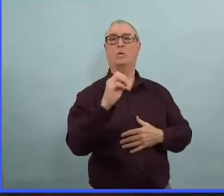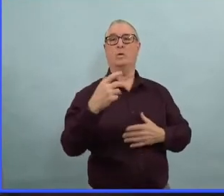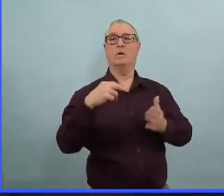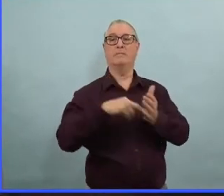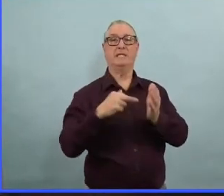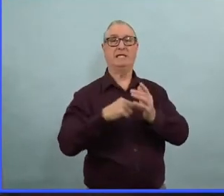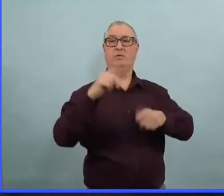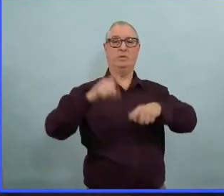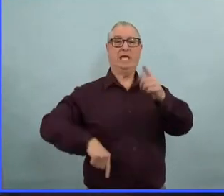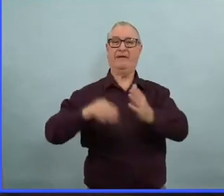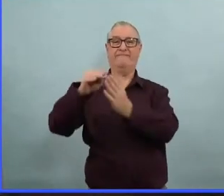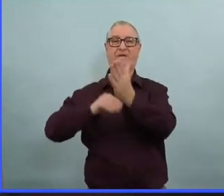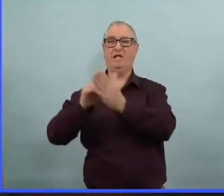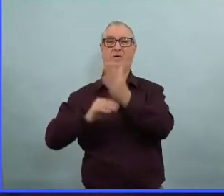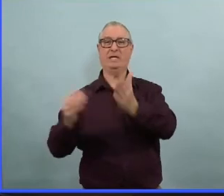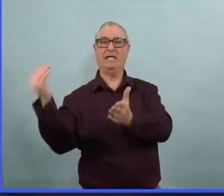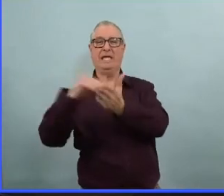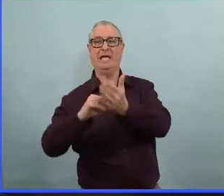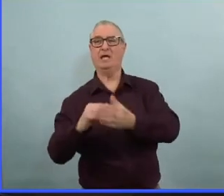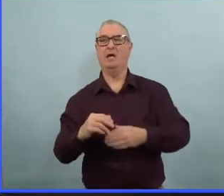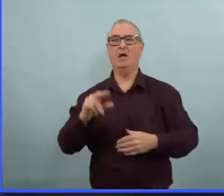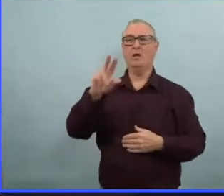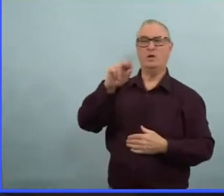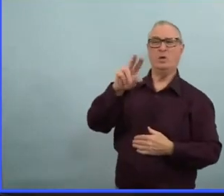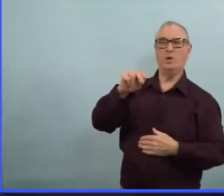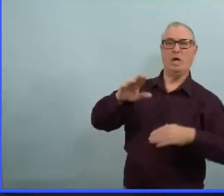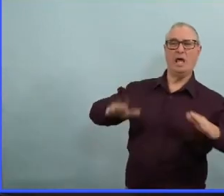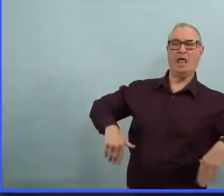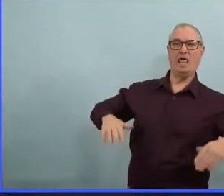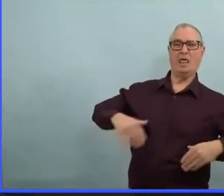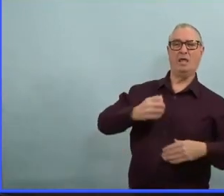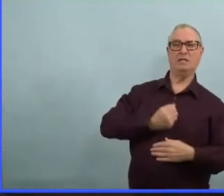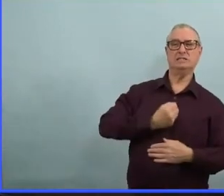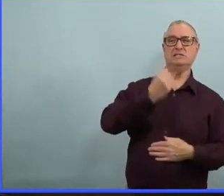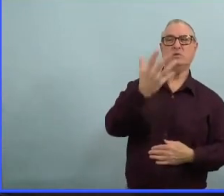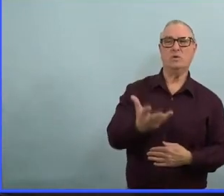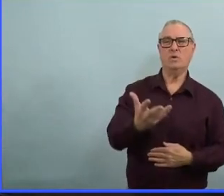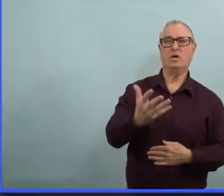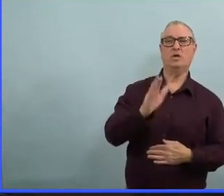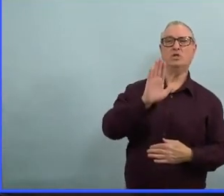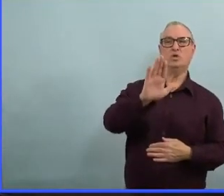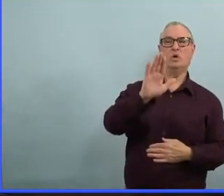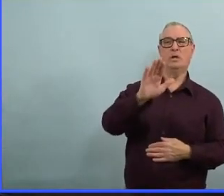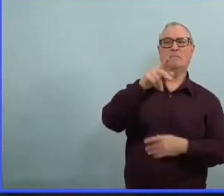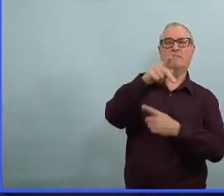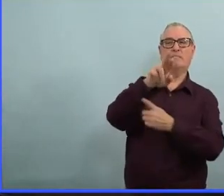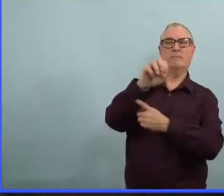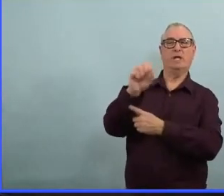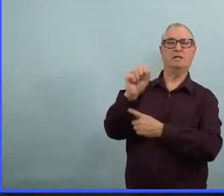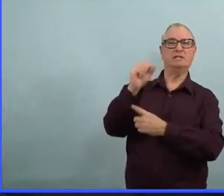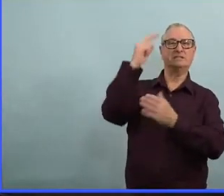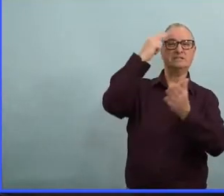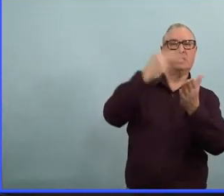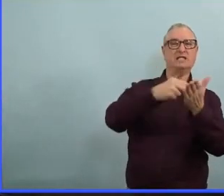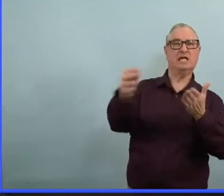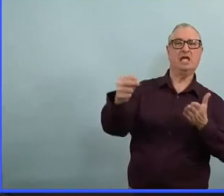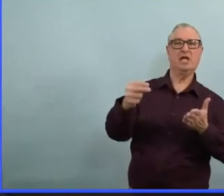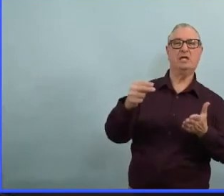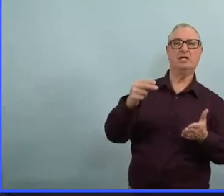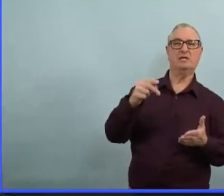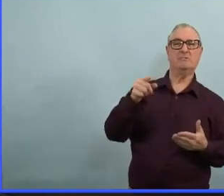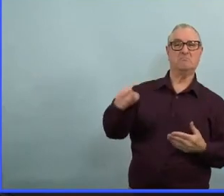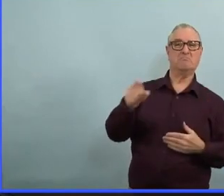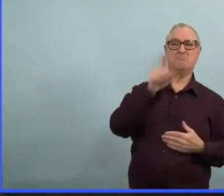non ça n'a pas été divulgué mais si c'est divulgué c'est maintenant divulgué c'est votre propre secrétaire de presse qui l'a dit